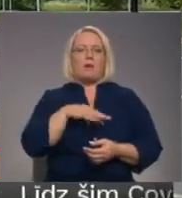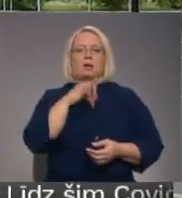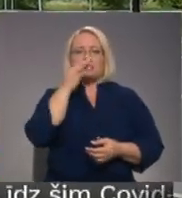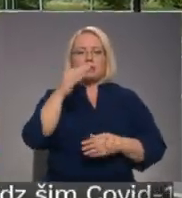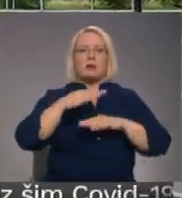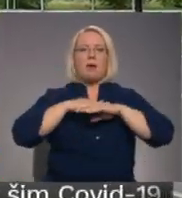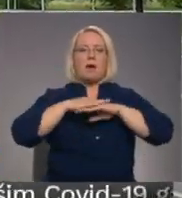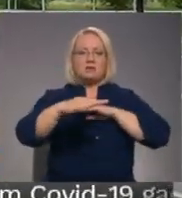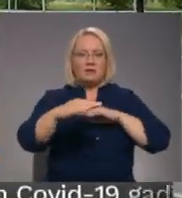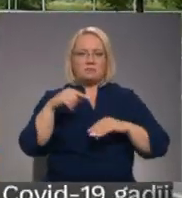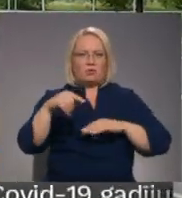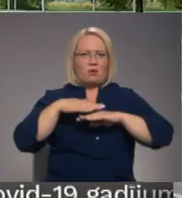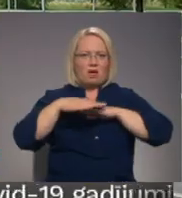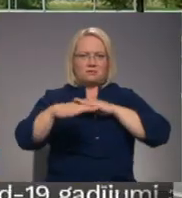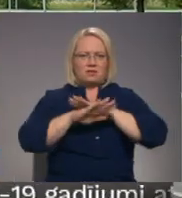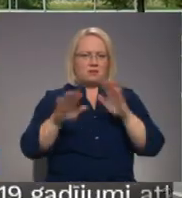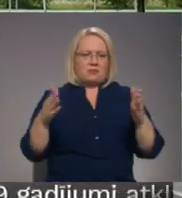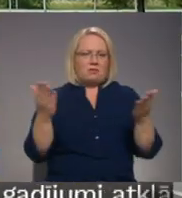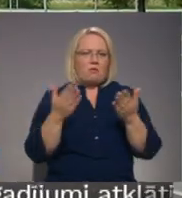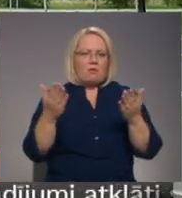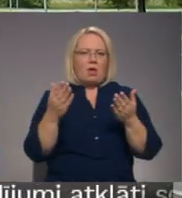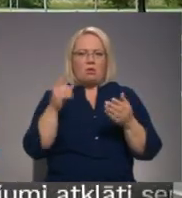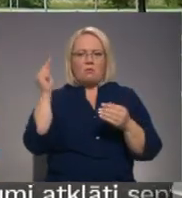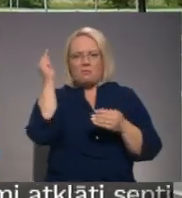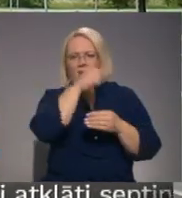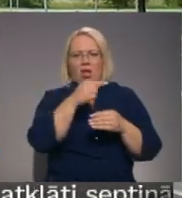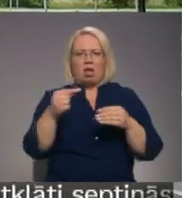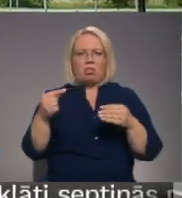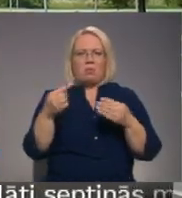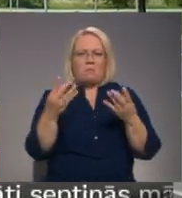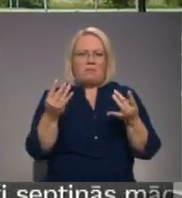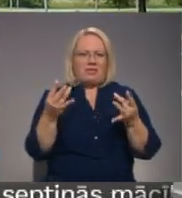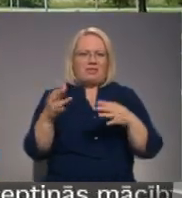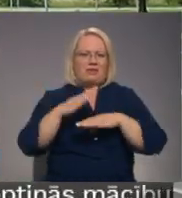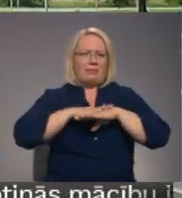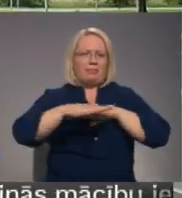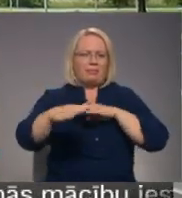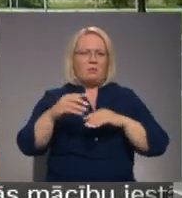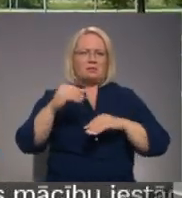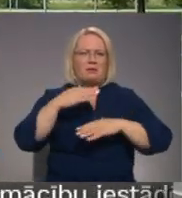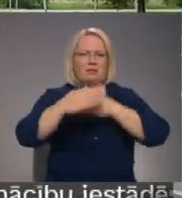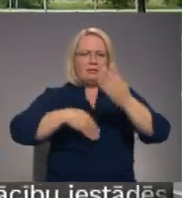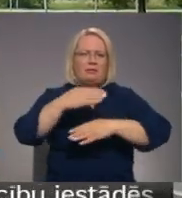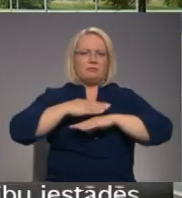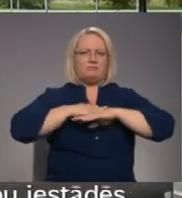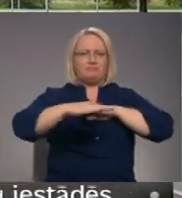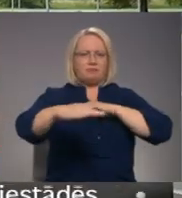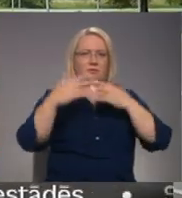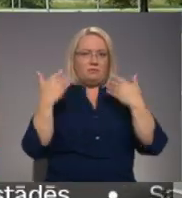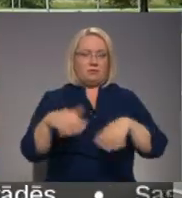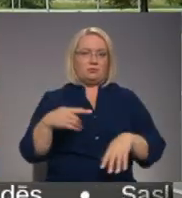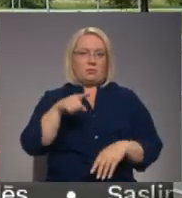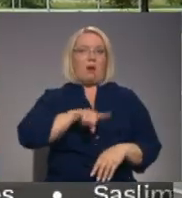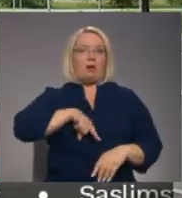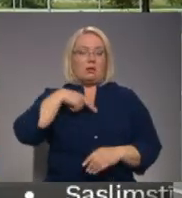asfaltas, bet asfaltas tas nebija tur kaut kādu piķi kopā ar smiltīm sabēra tev un izlīdzināja vienkārši. Un tā mēs